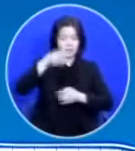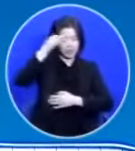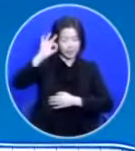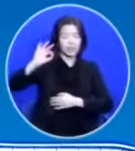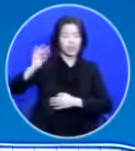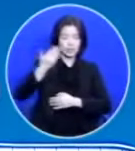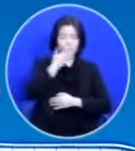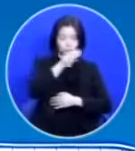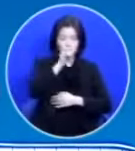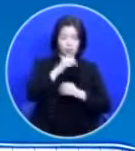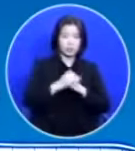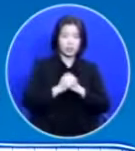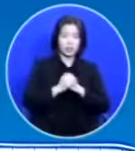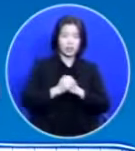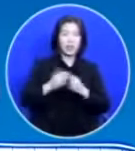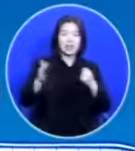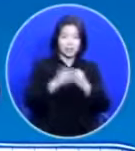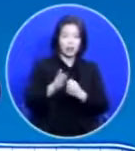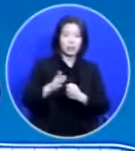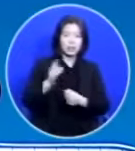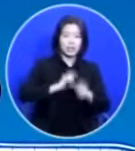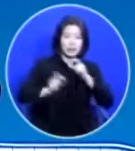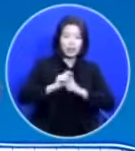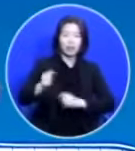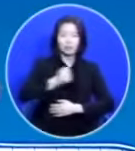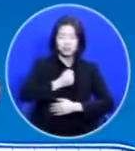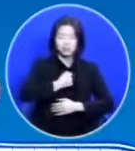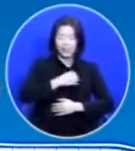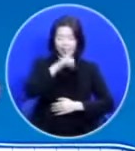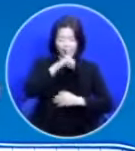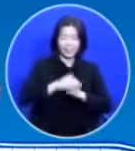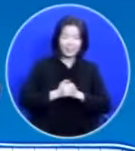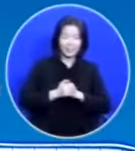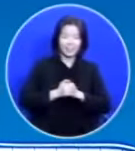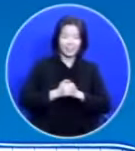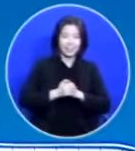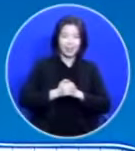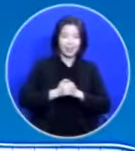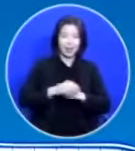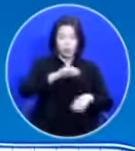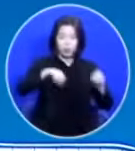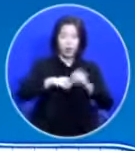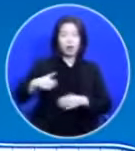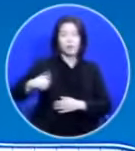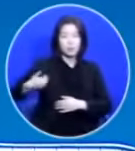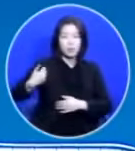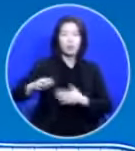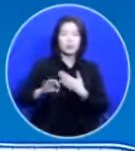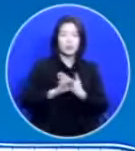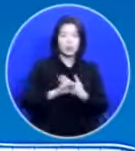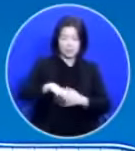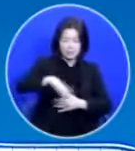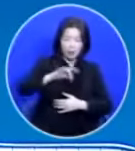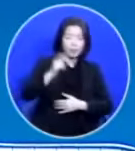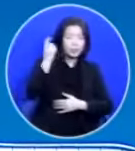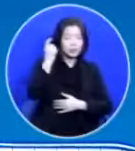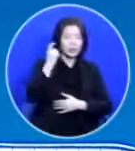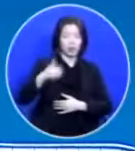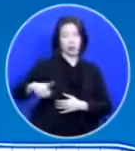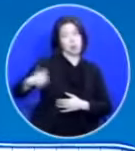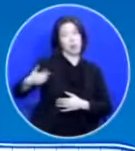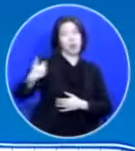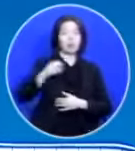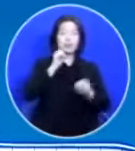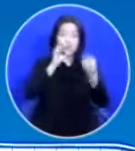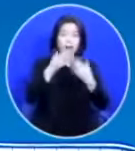그러니 더 속 터지는 일이죠 차라리 몰랐다면 오늘 처음 듣겠지만 몰랐어요 그러겠지만